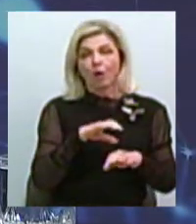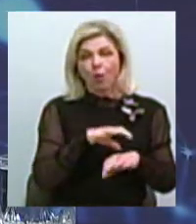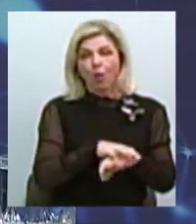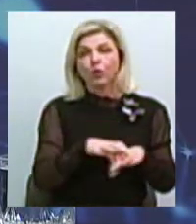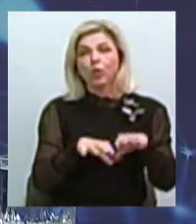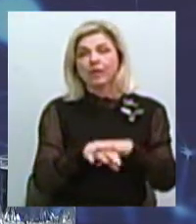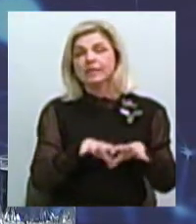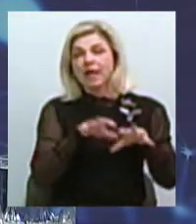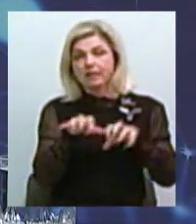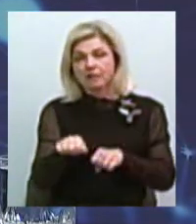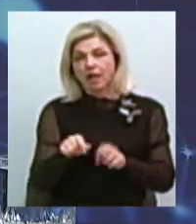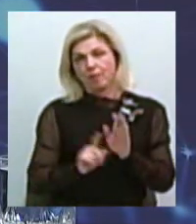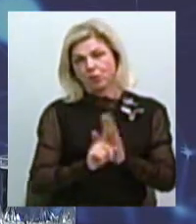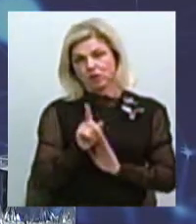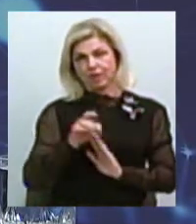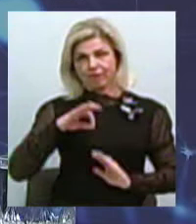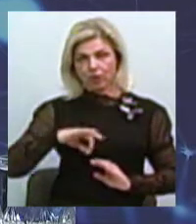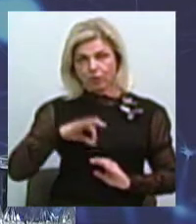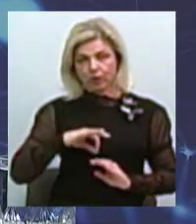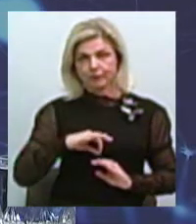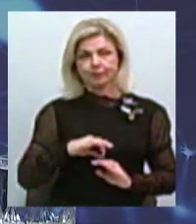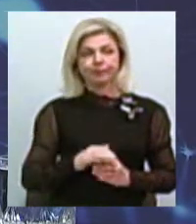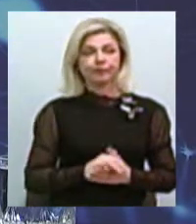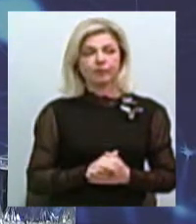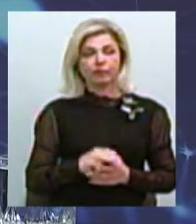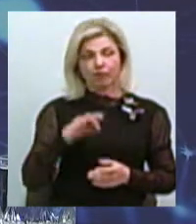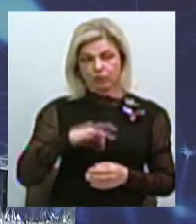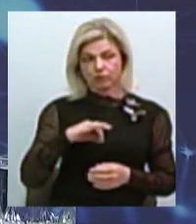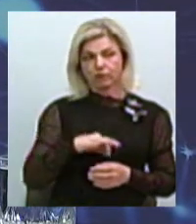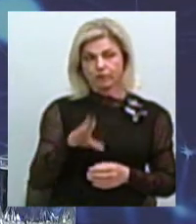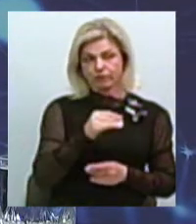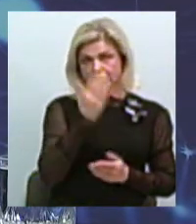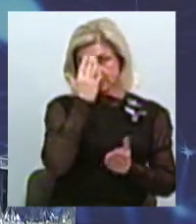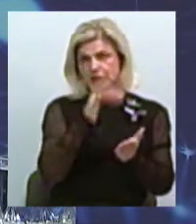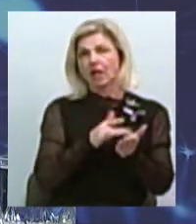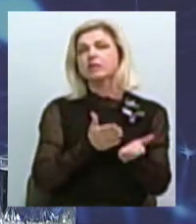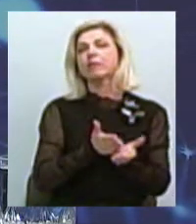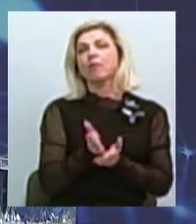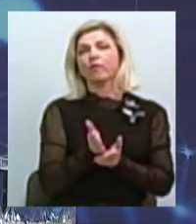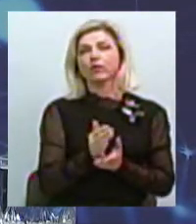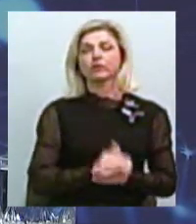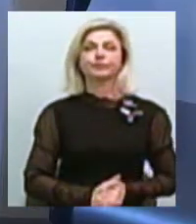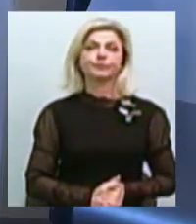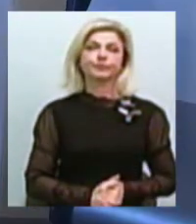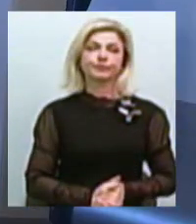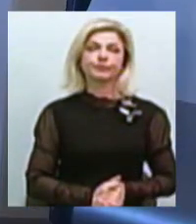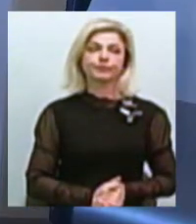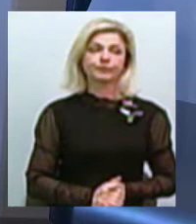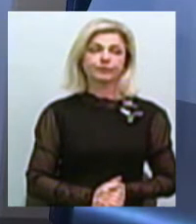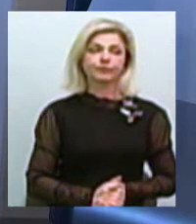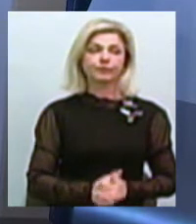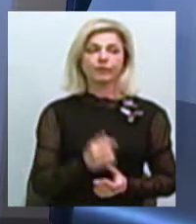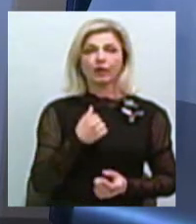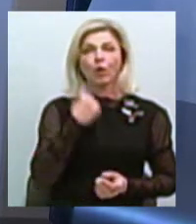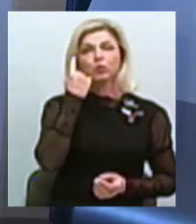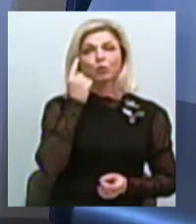використовували. І використовували случно і цілеспромову. Дякую. Я сподіваюся, що ми торкнемося трошки